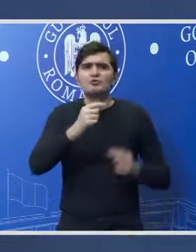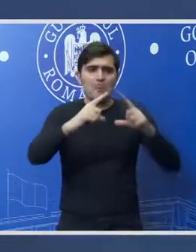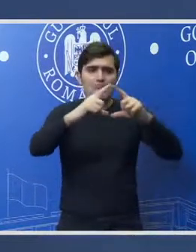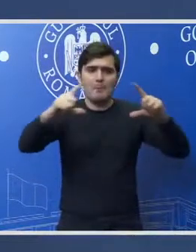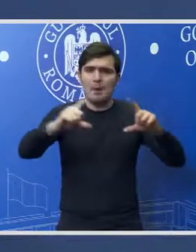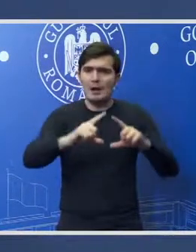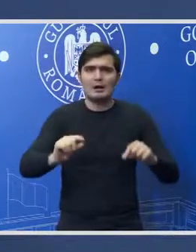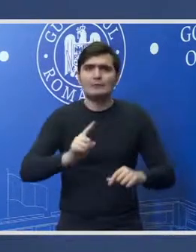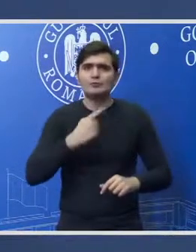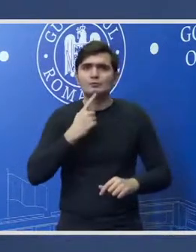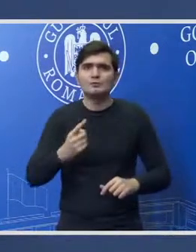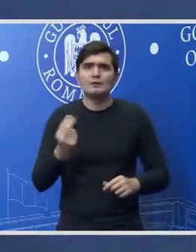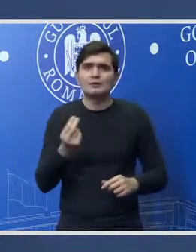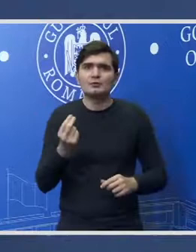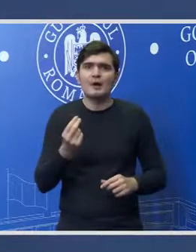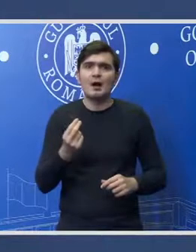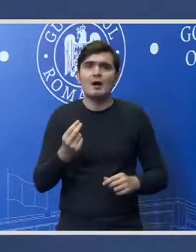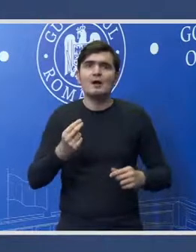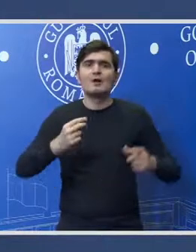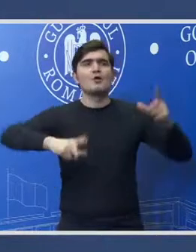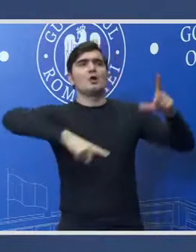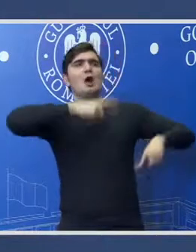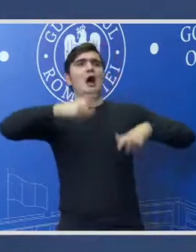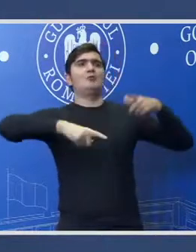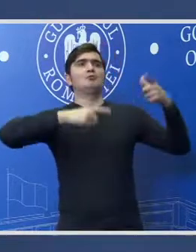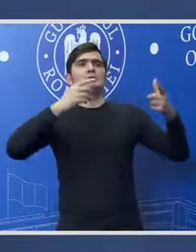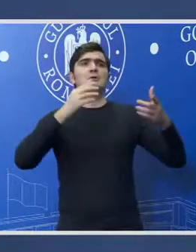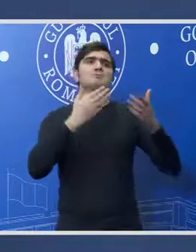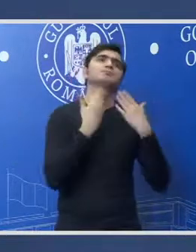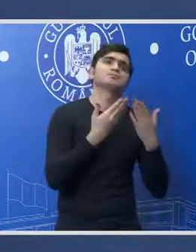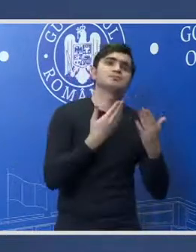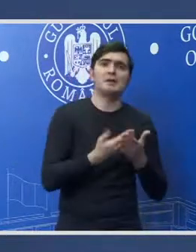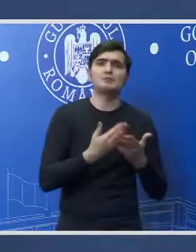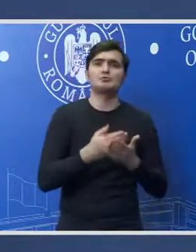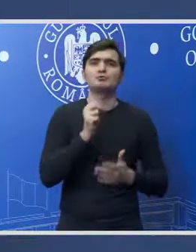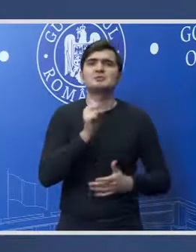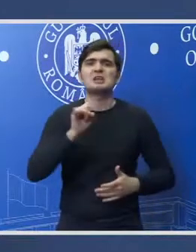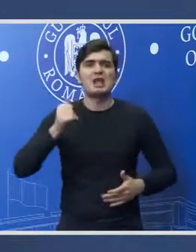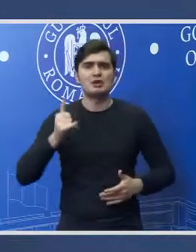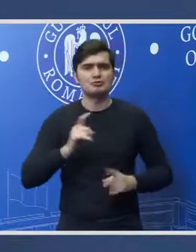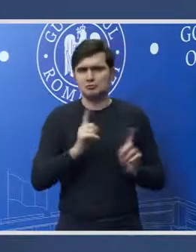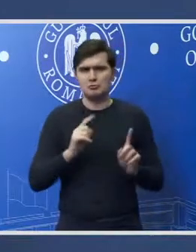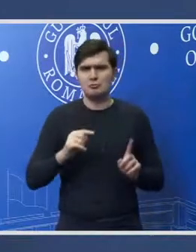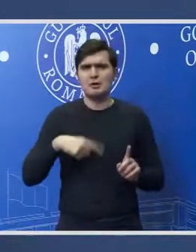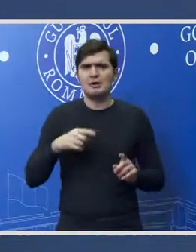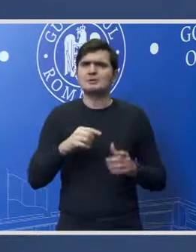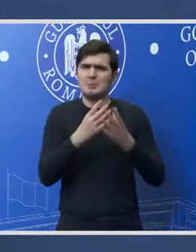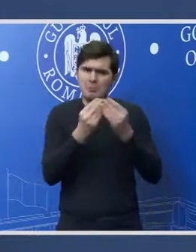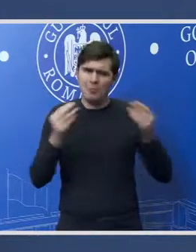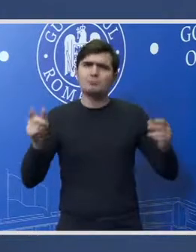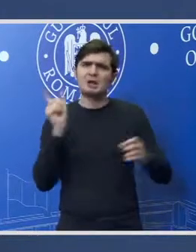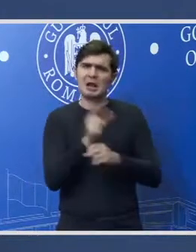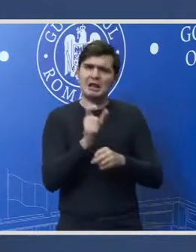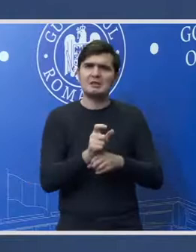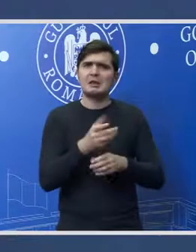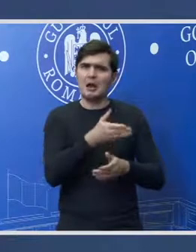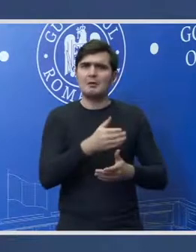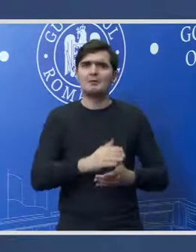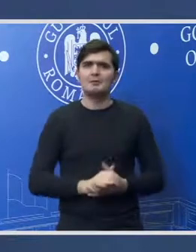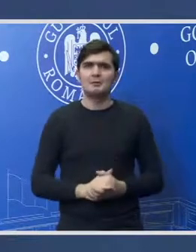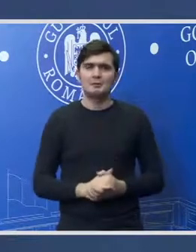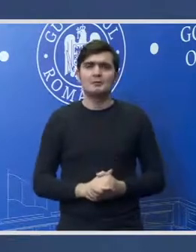regăsește vreo un elogiu sau vreo apreciere la activitatea Sij din potrivă este criticată această activitate